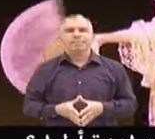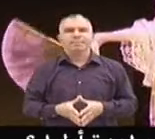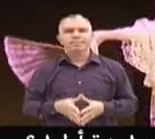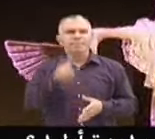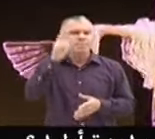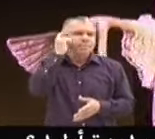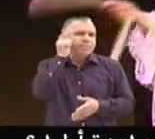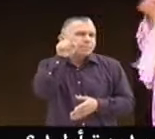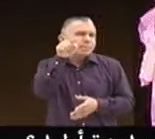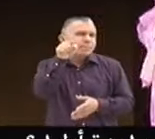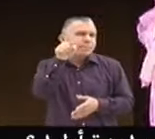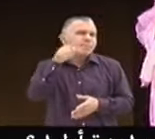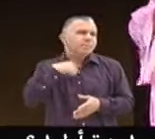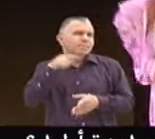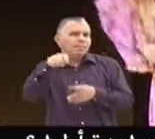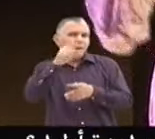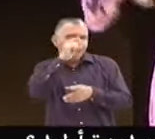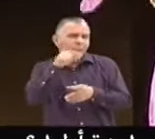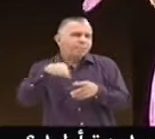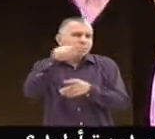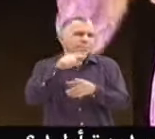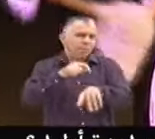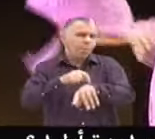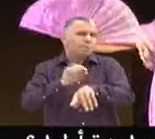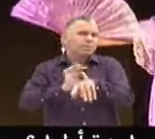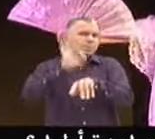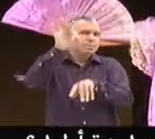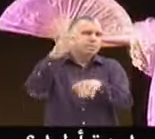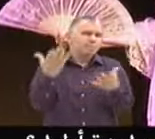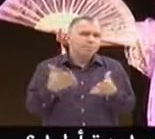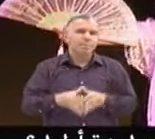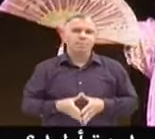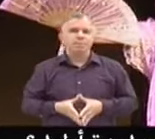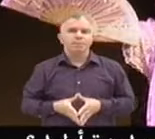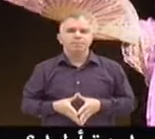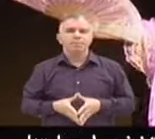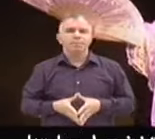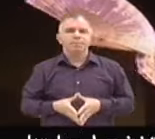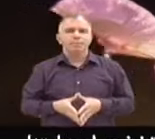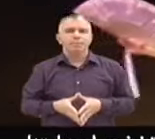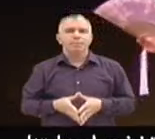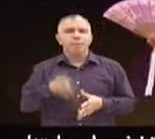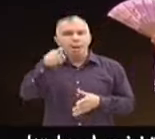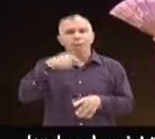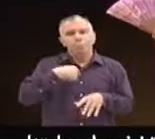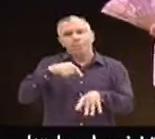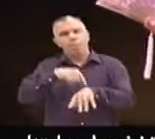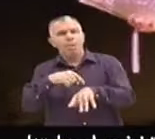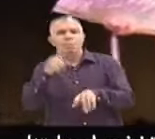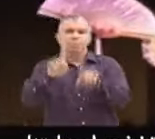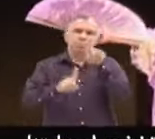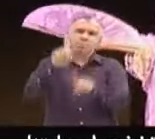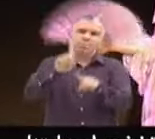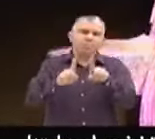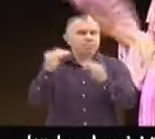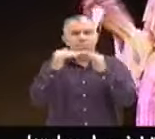Vous croyez que notre suprématie arabe a dominé le monde encore longtemps ? Heureusement que certains pays asiatiques